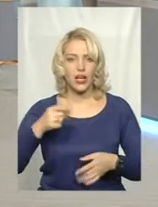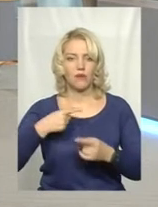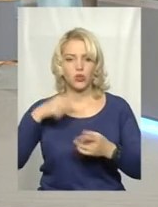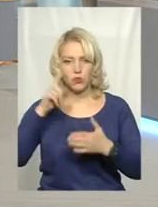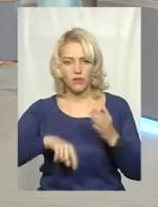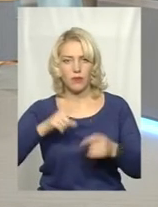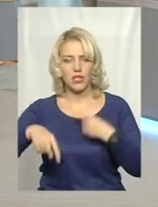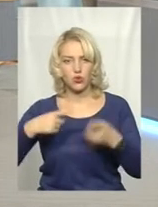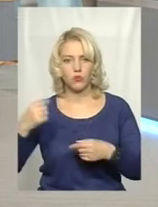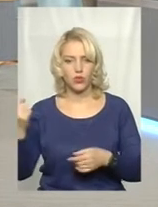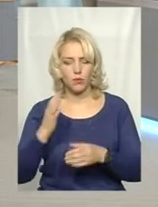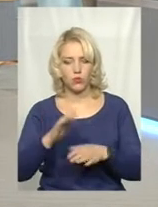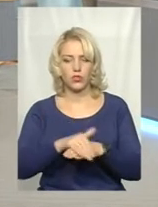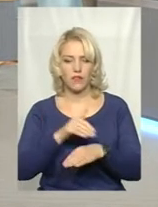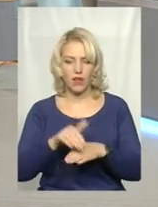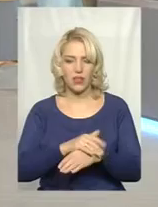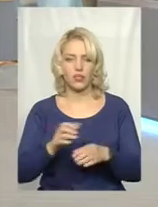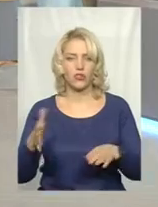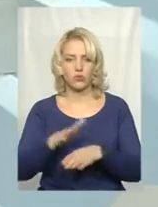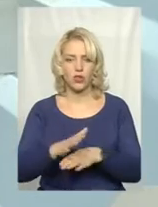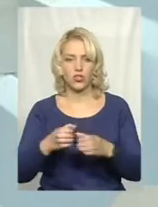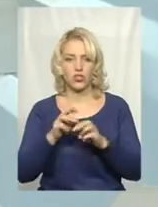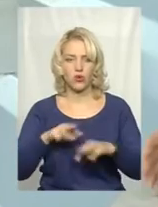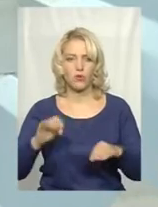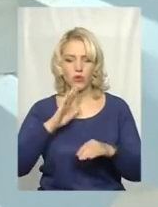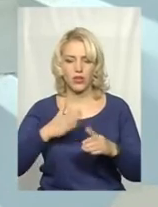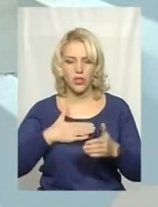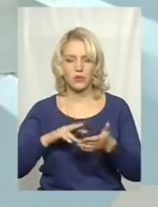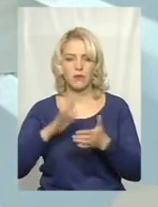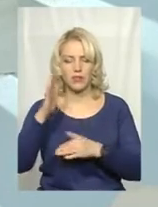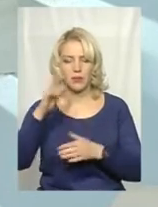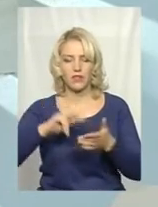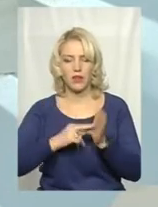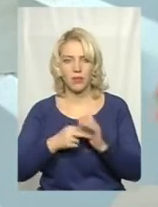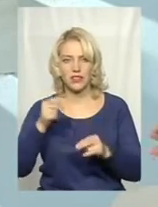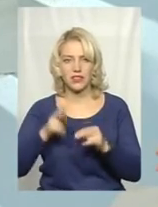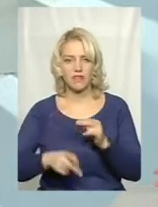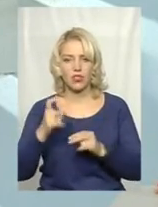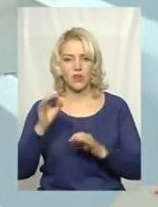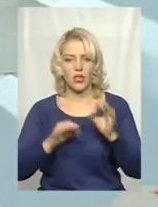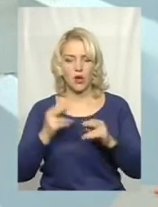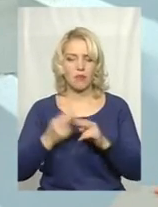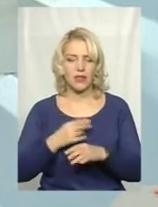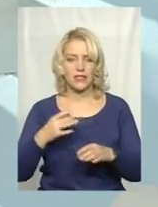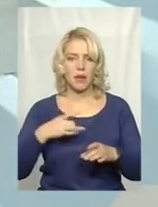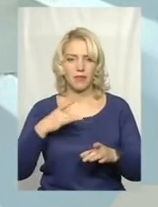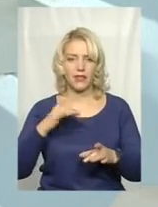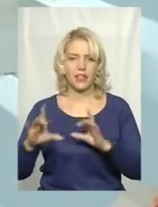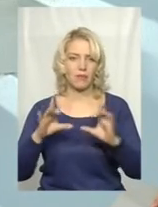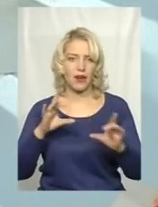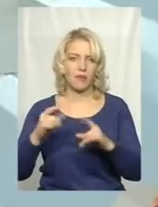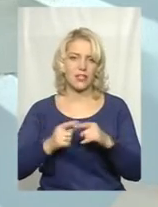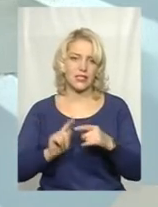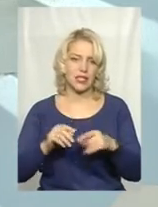наступному тижні буде схвалене розпорядження уряду про наш перспективний план, кінцевий, 100%, без білих плям. І це